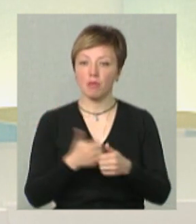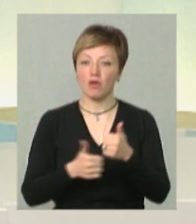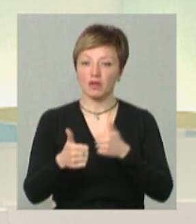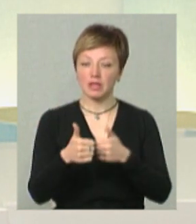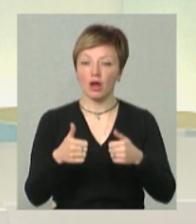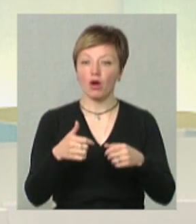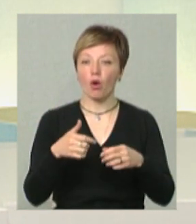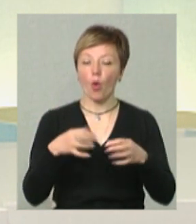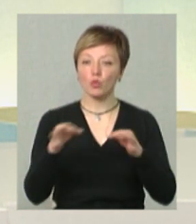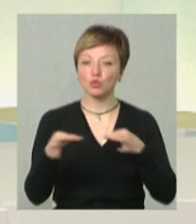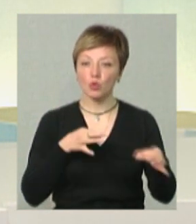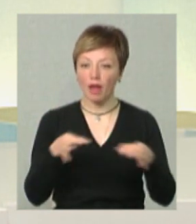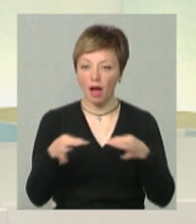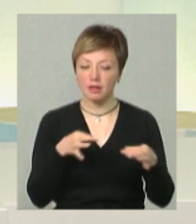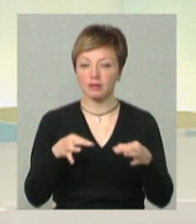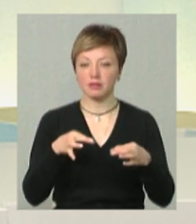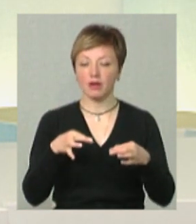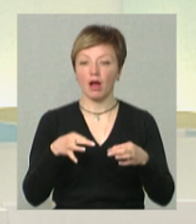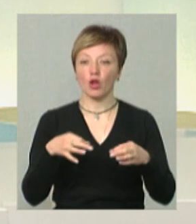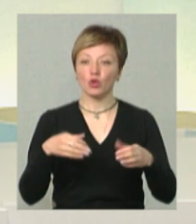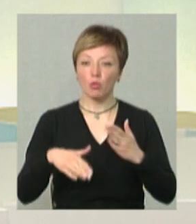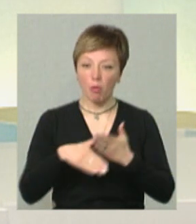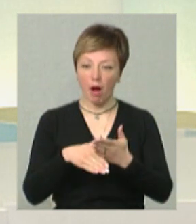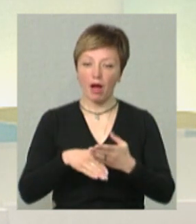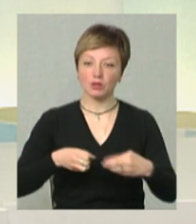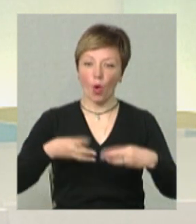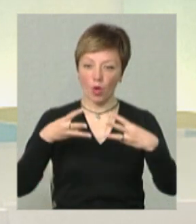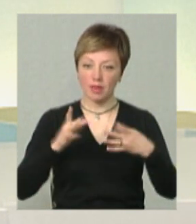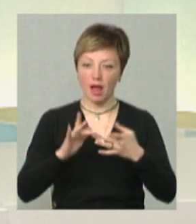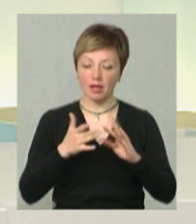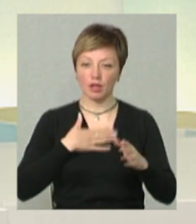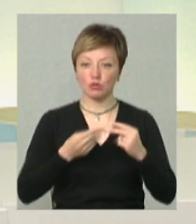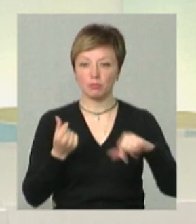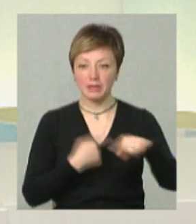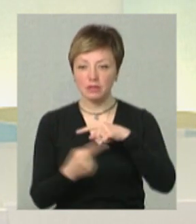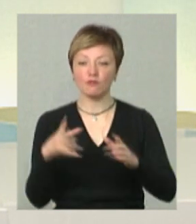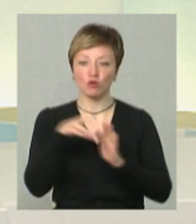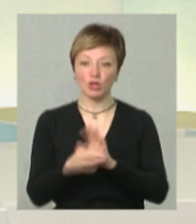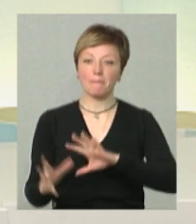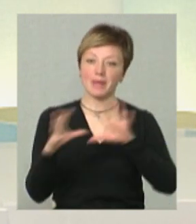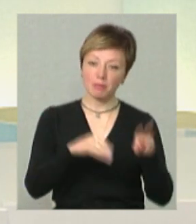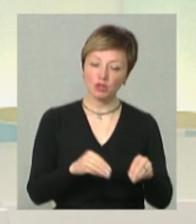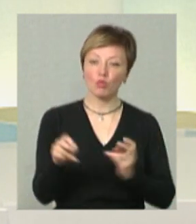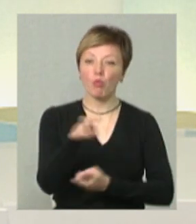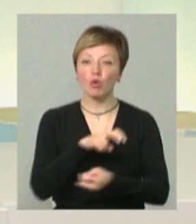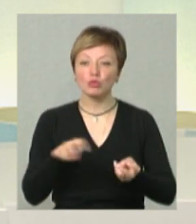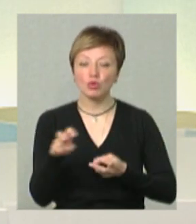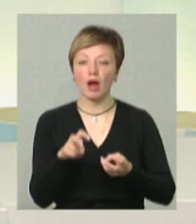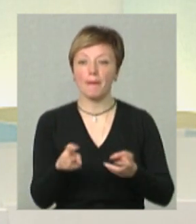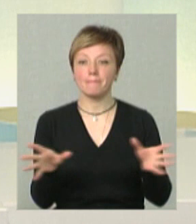експорту України допомагають онлайн нашому бізнесу, в тому числі і переміщеному бізнесу, у пошуках